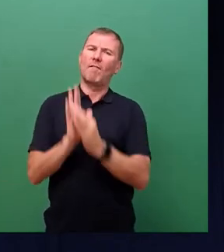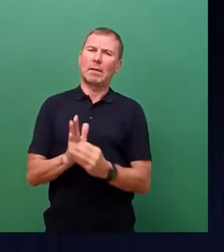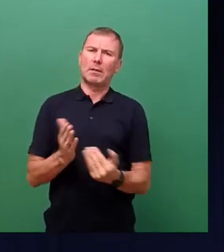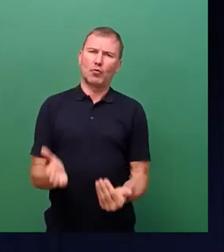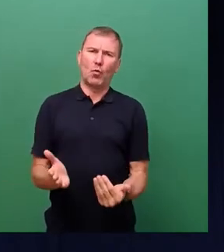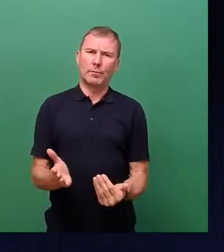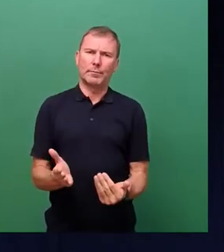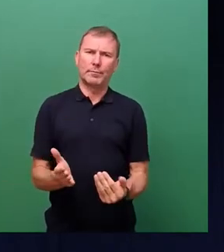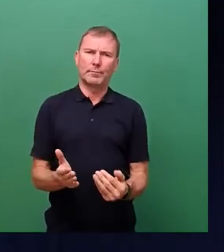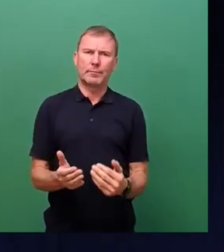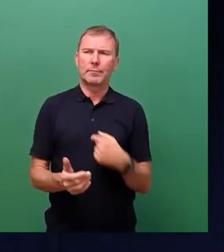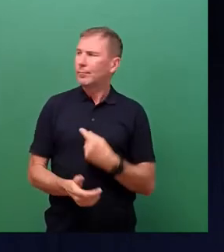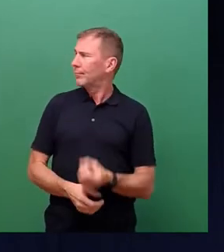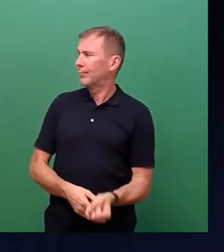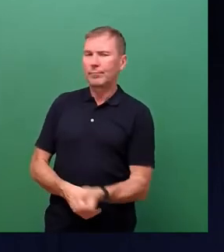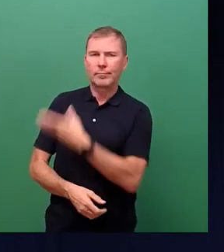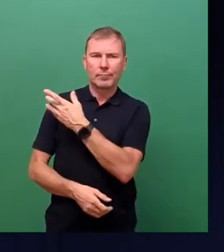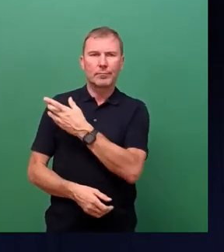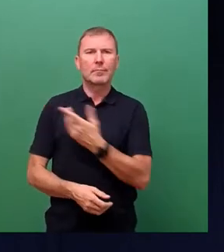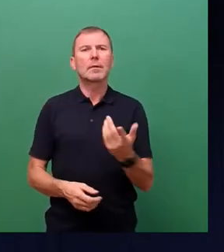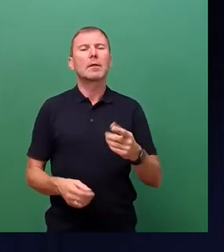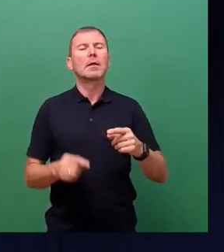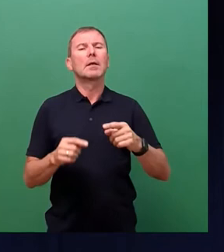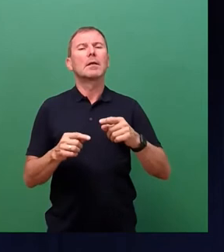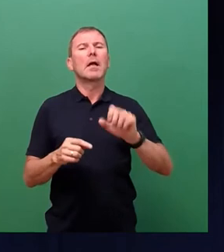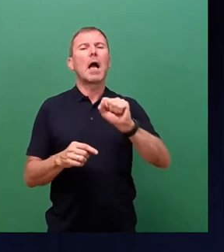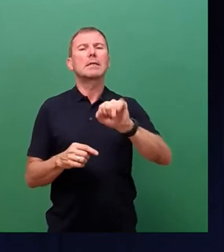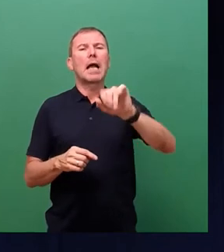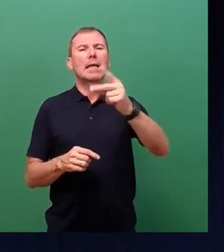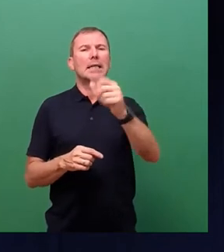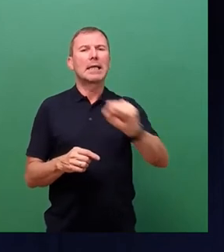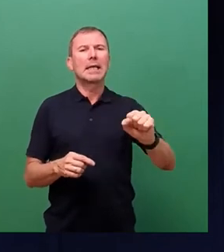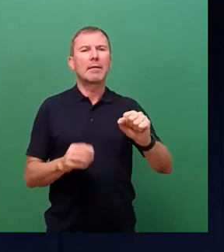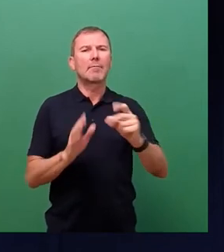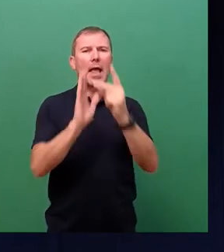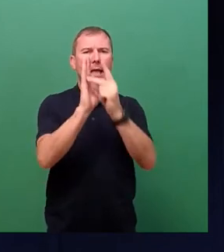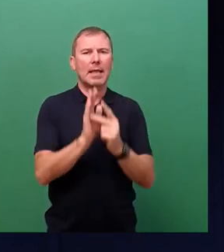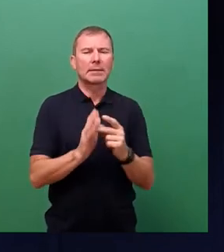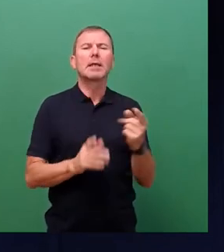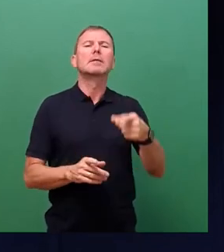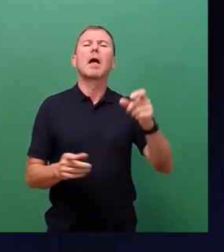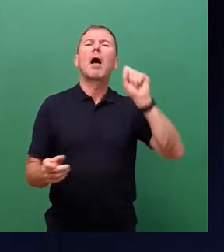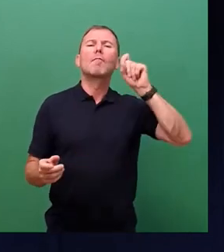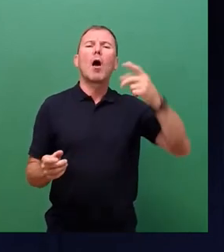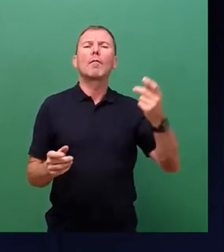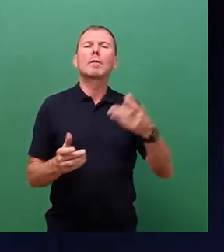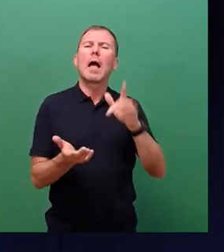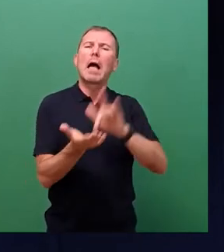ich habe aufgetragen den sogenannten SAIDI-Index in Deutschland über die letzten 15 Jahre. Das gibt an die mittlere